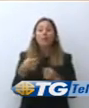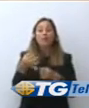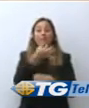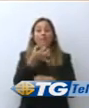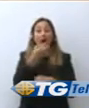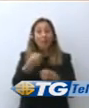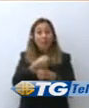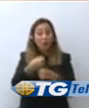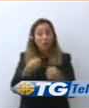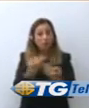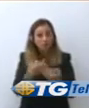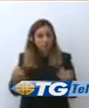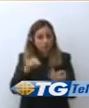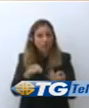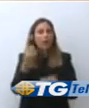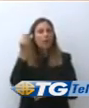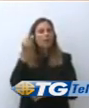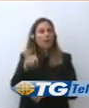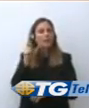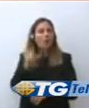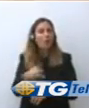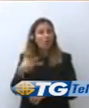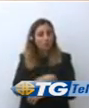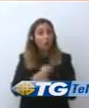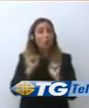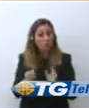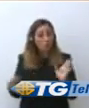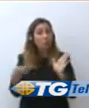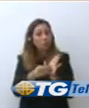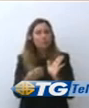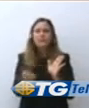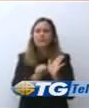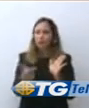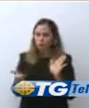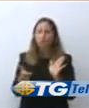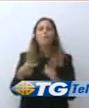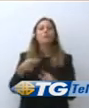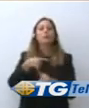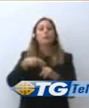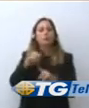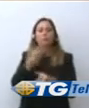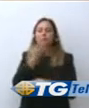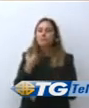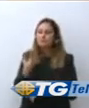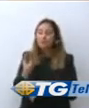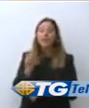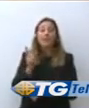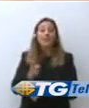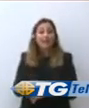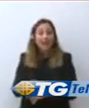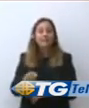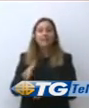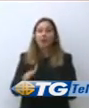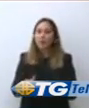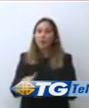Pensai che questo obbligo vaccinale possa essere introdotto e le volevo anche chiedere se va verso una terza dose di vaccino come accade in